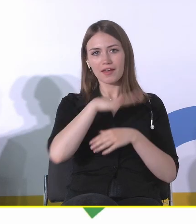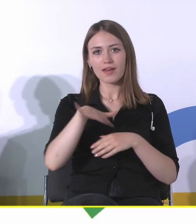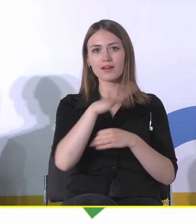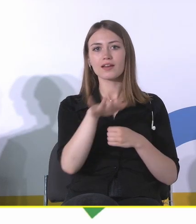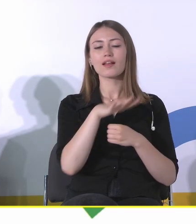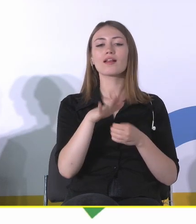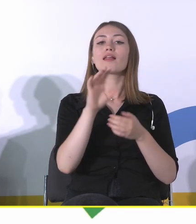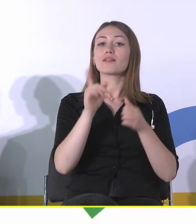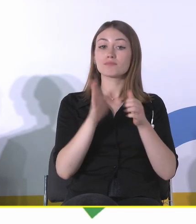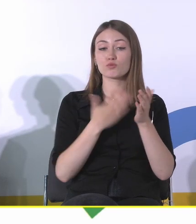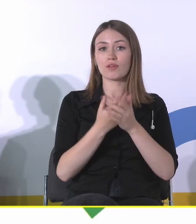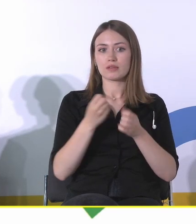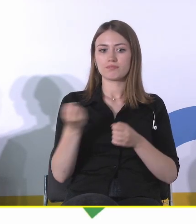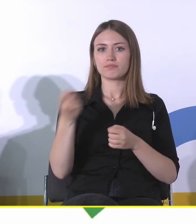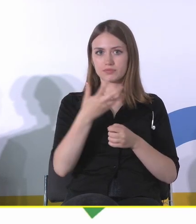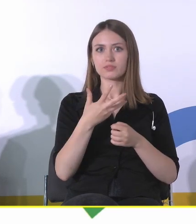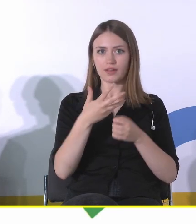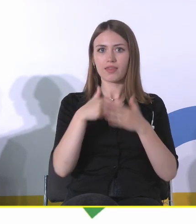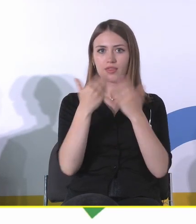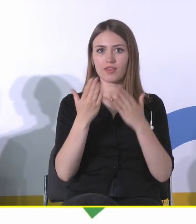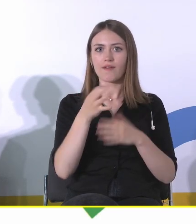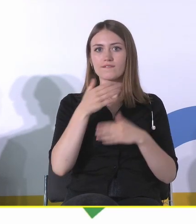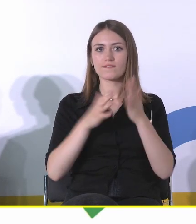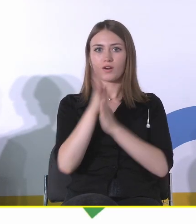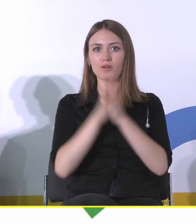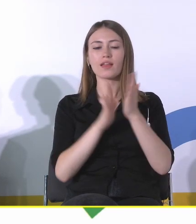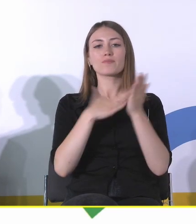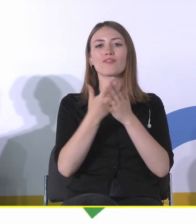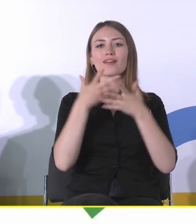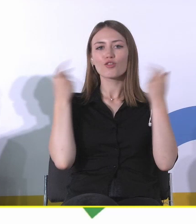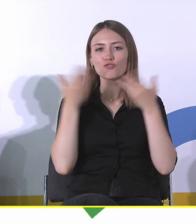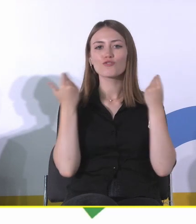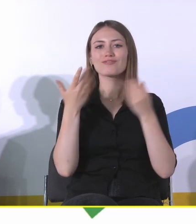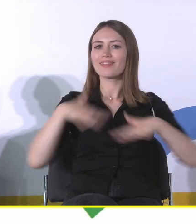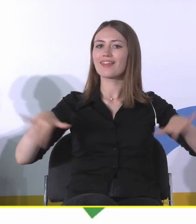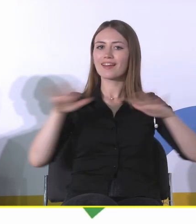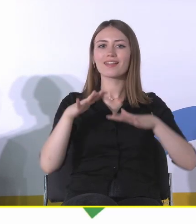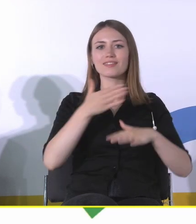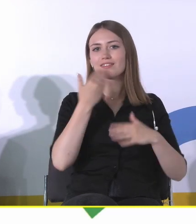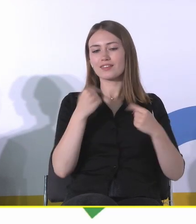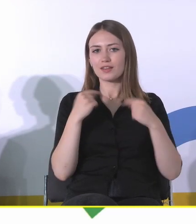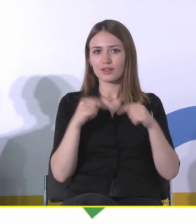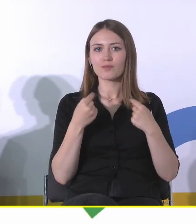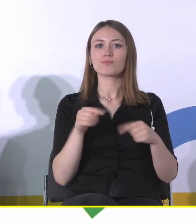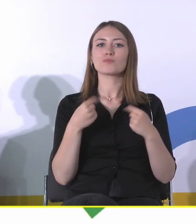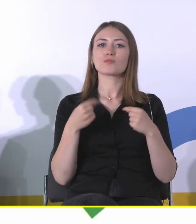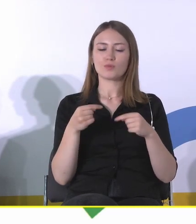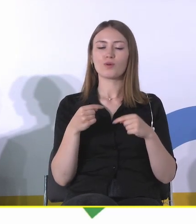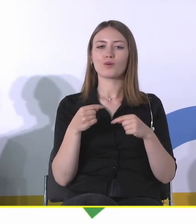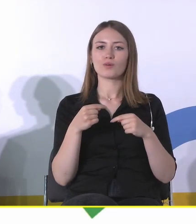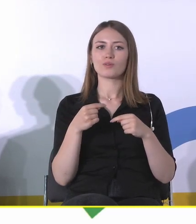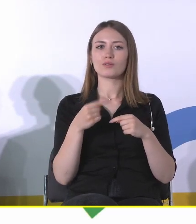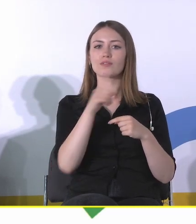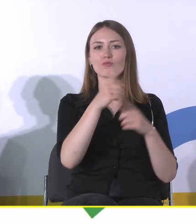pierwszych dniach wojny, jak nie było, choćby we Lwowie, nie było, nie wiemy to od konserwatorów lwowskiej, nie